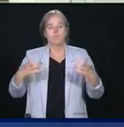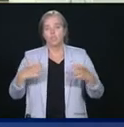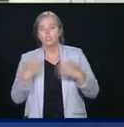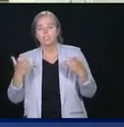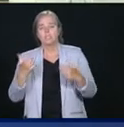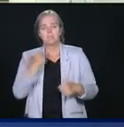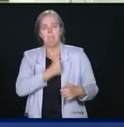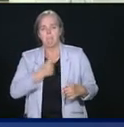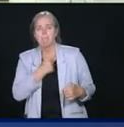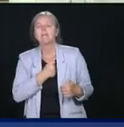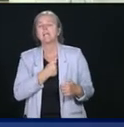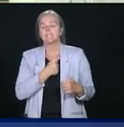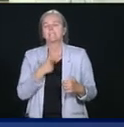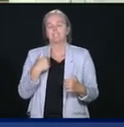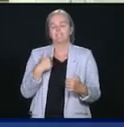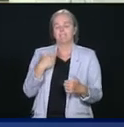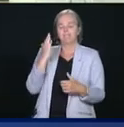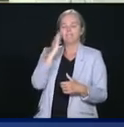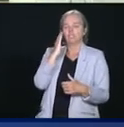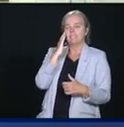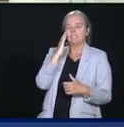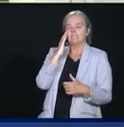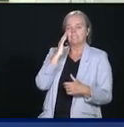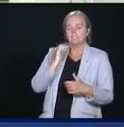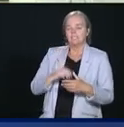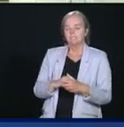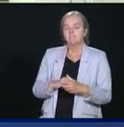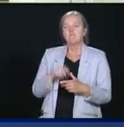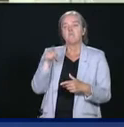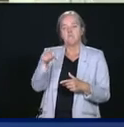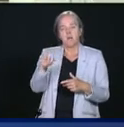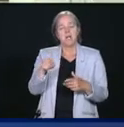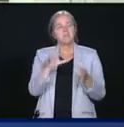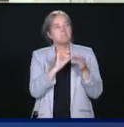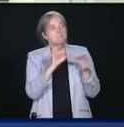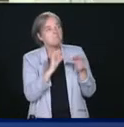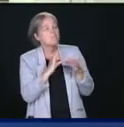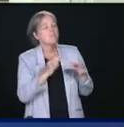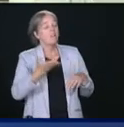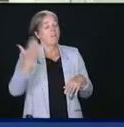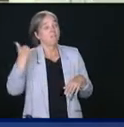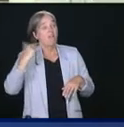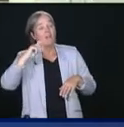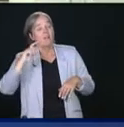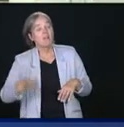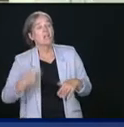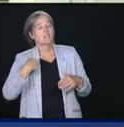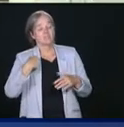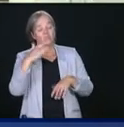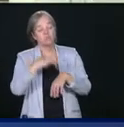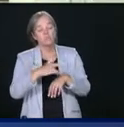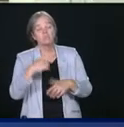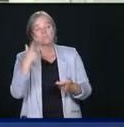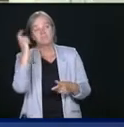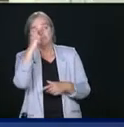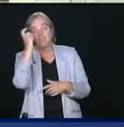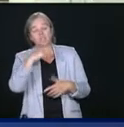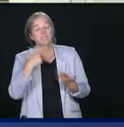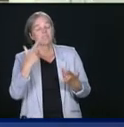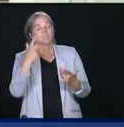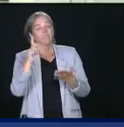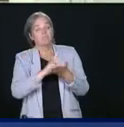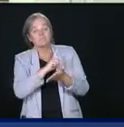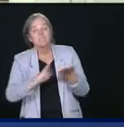Je vous entends lorsque vous dites que ça vous rappelle des expériences douloureuses de racisme et de discrimination.